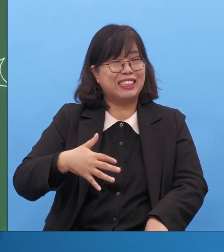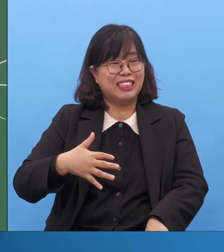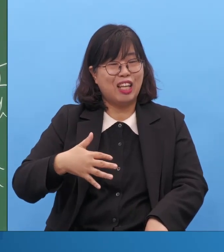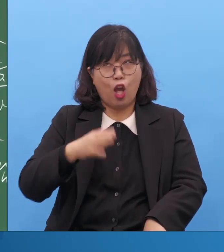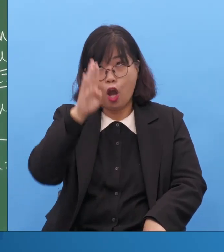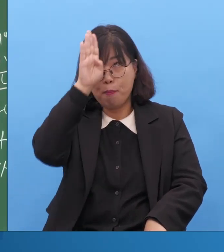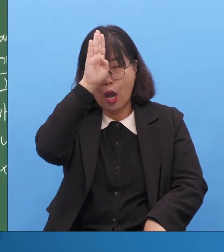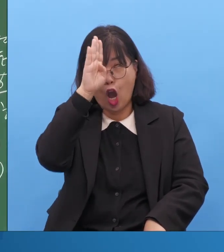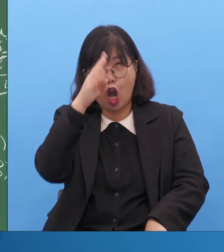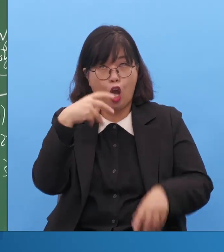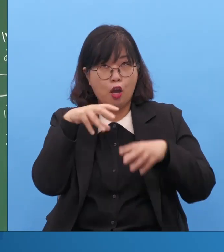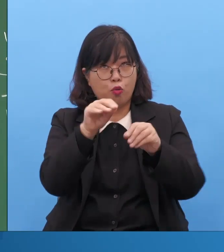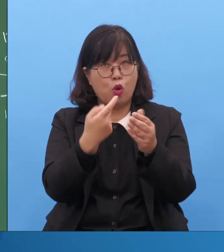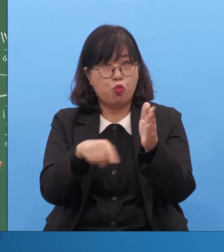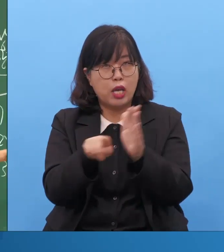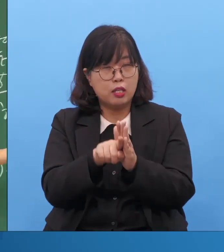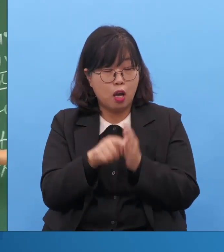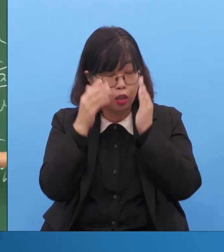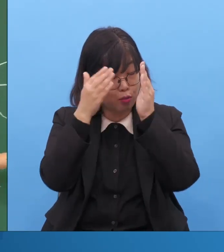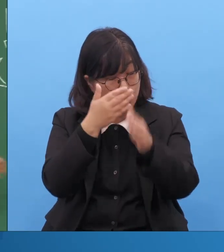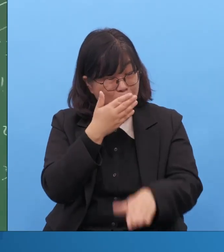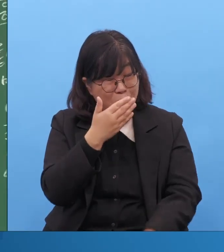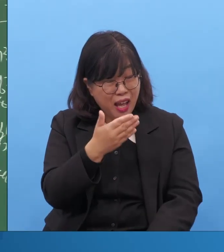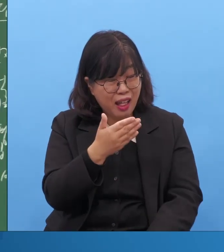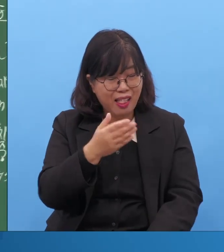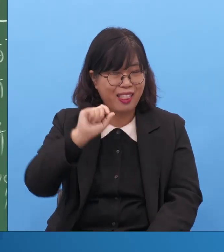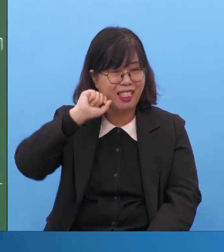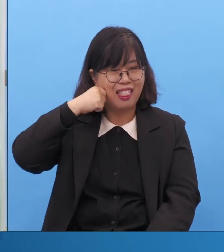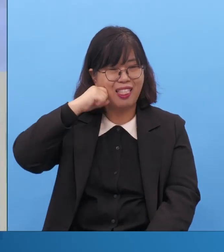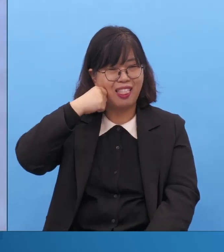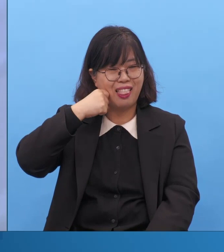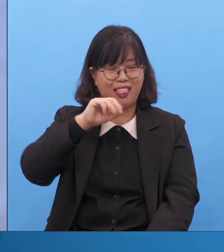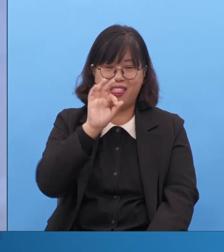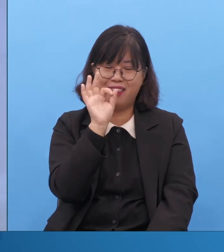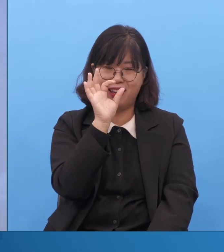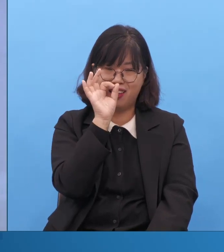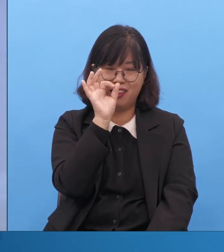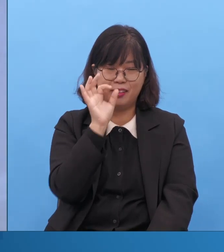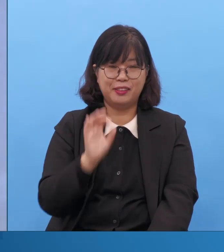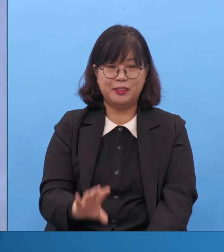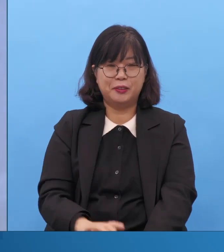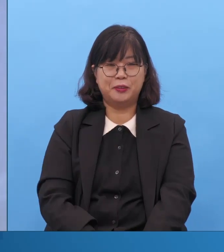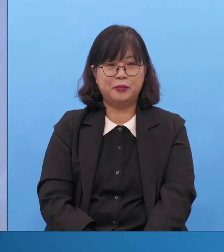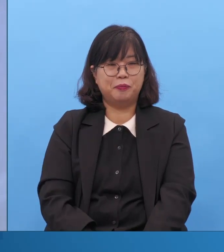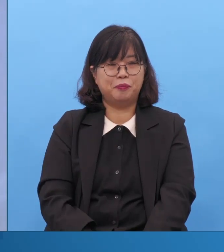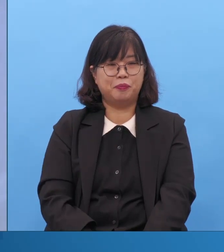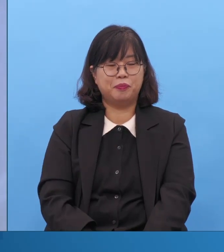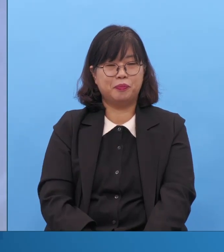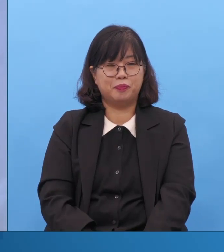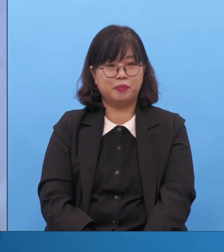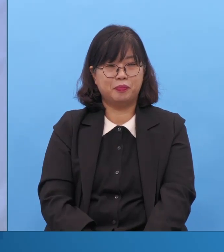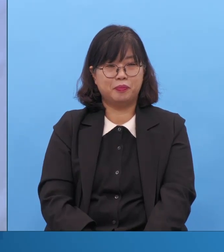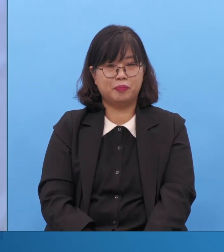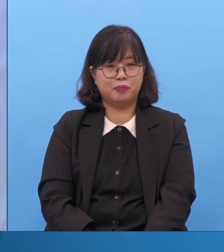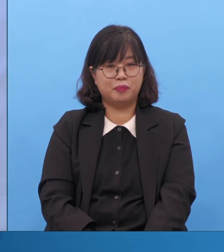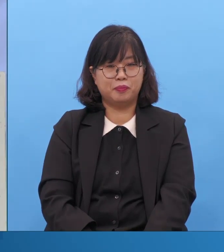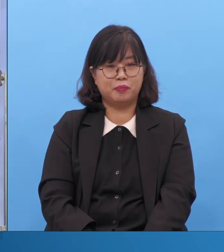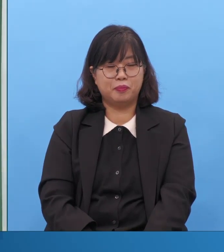그리고 바울이 세 군데 질병의 치유에게 집중하면서 어떻게 집중했나 하면 왜 왠 줄 알았어요.